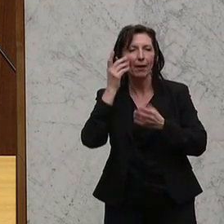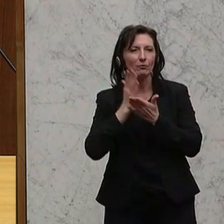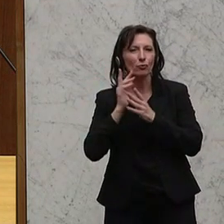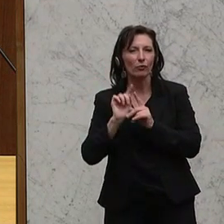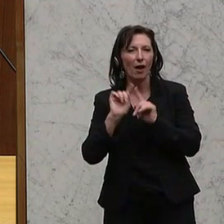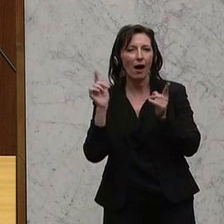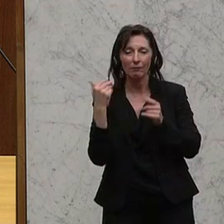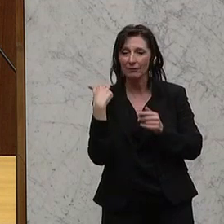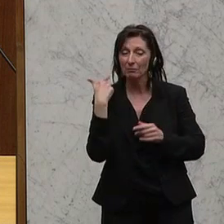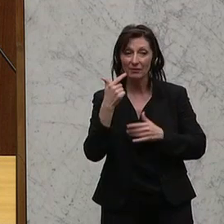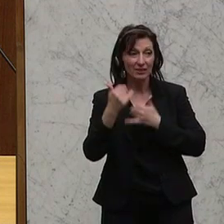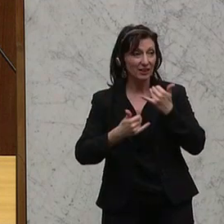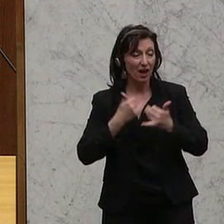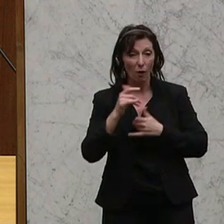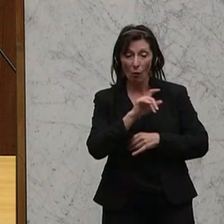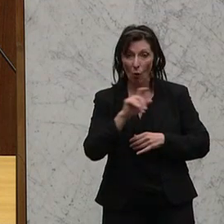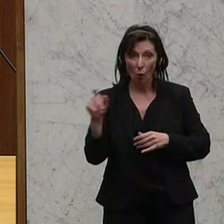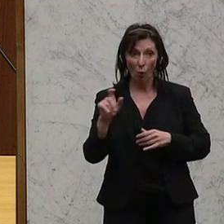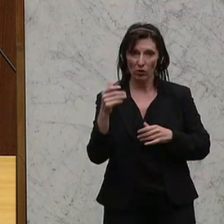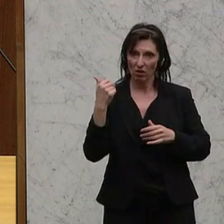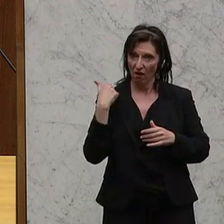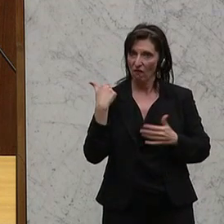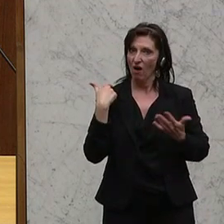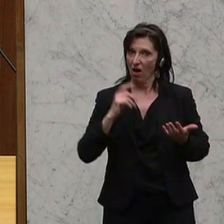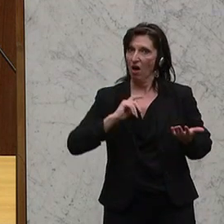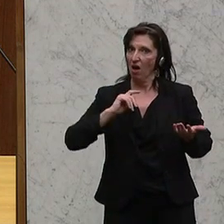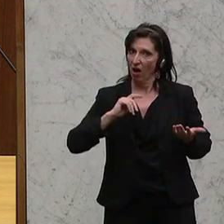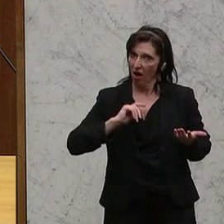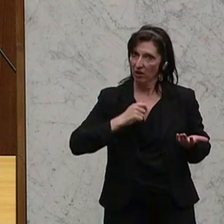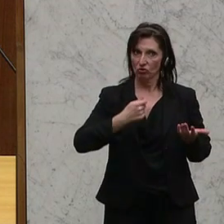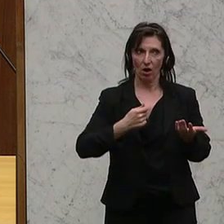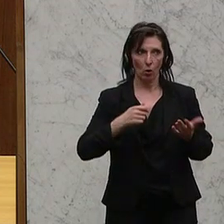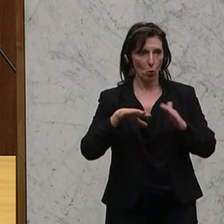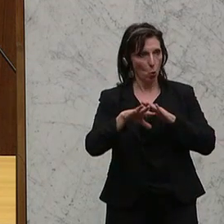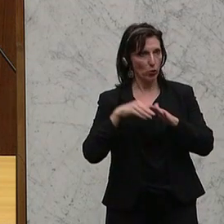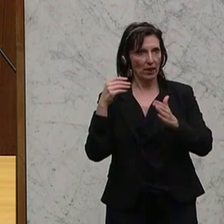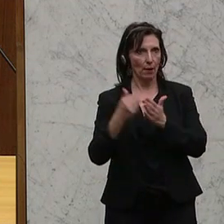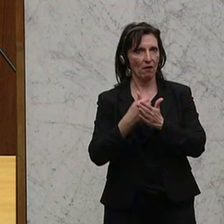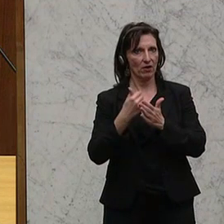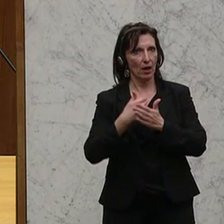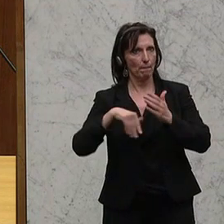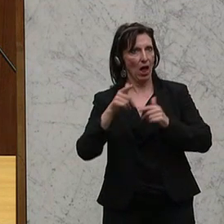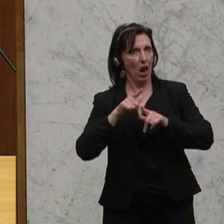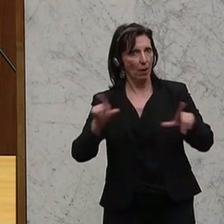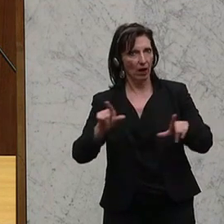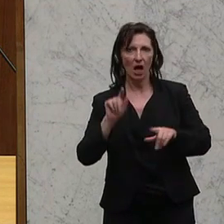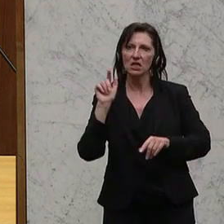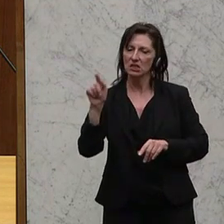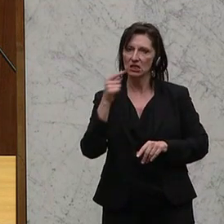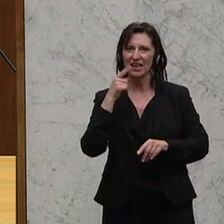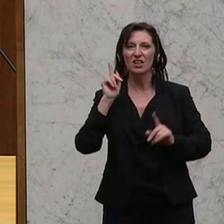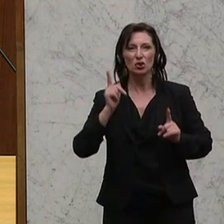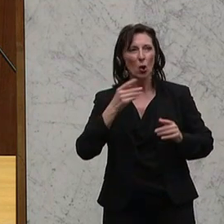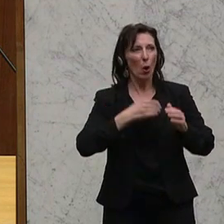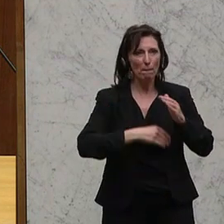die Bewegung im 20. Jahrhundert, dass auch liberalere Unternehmervertreter immer gesagt haben, das muss viel mehr